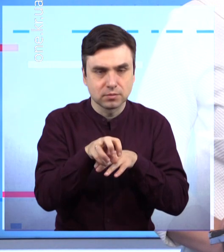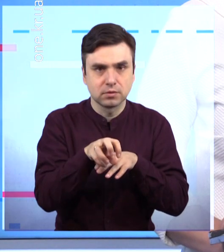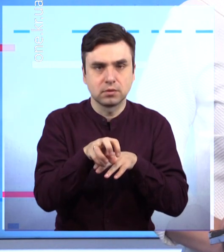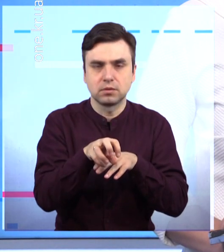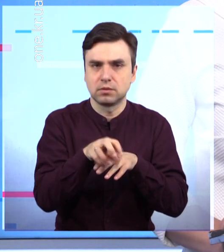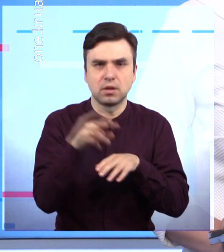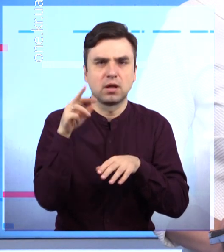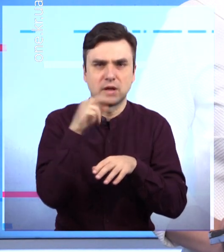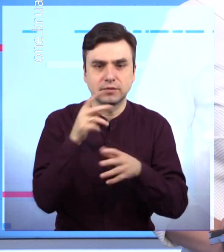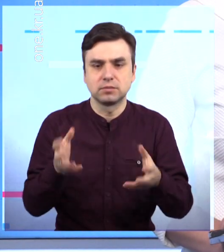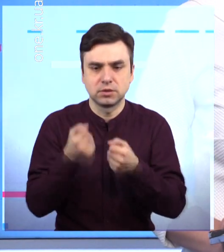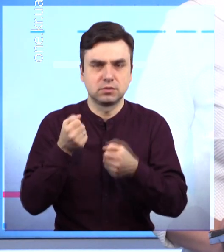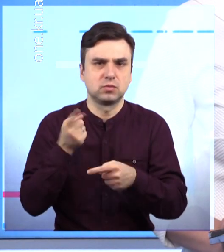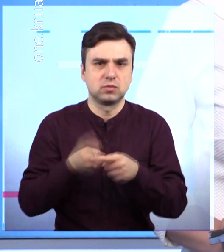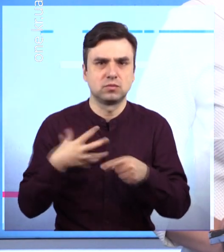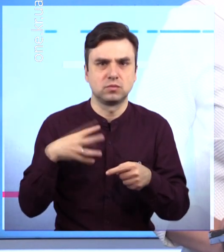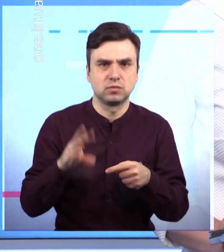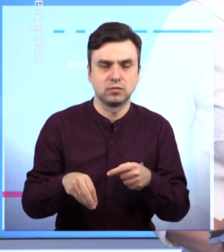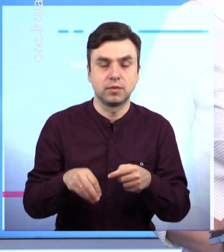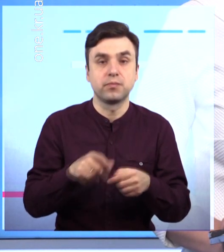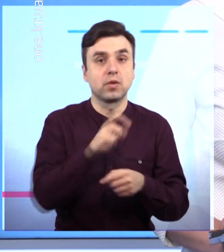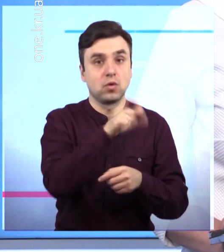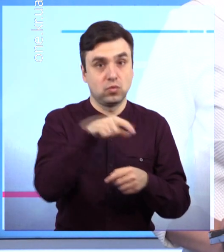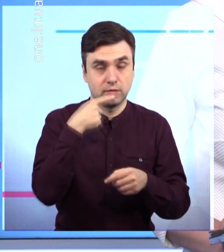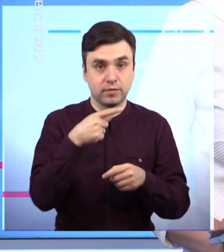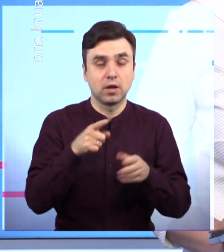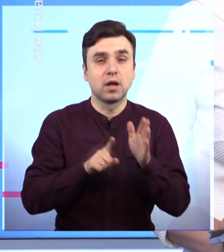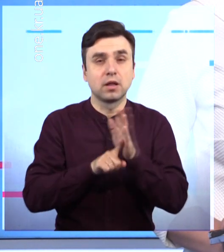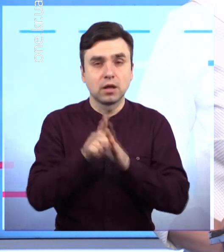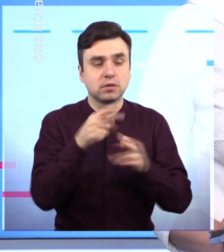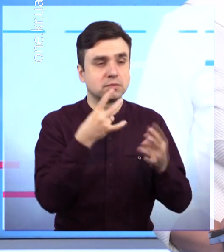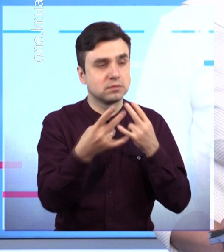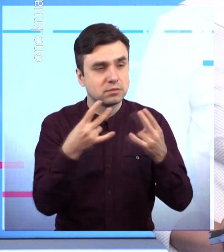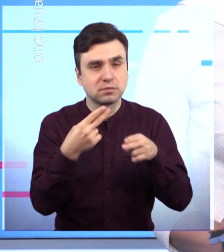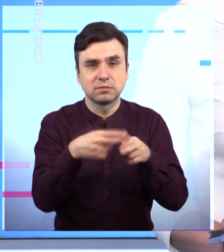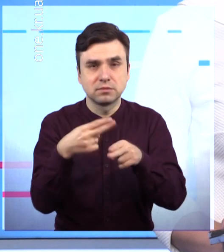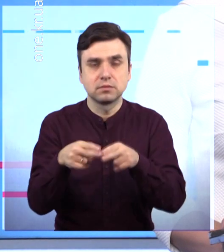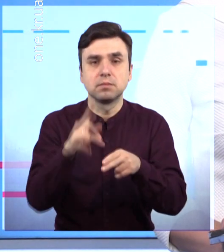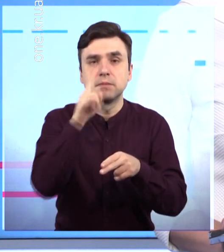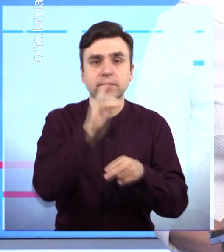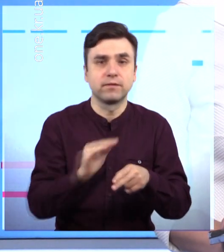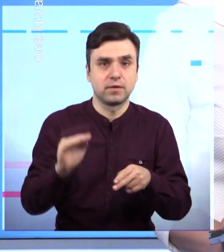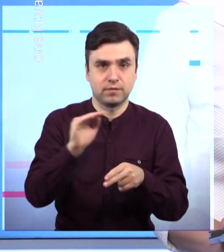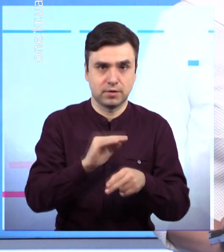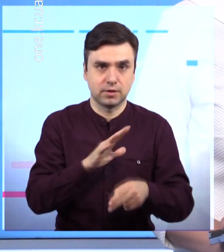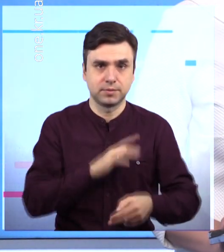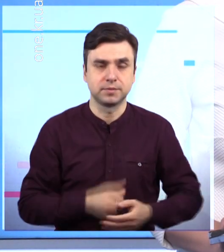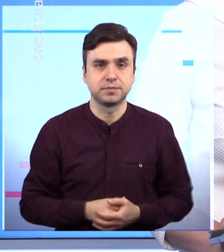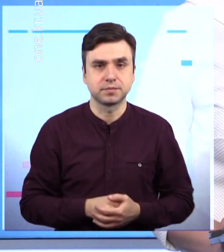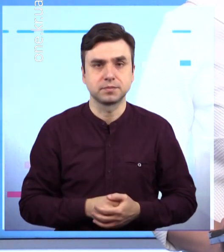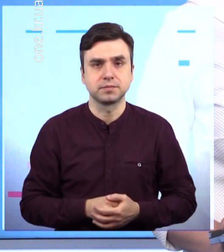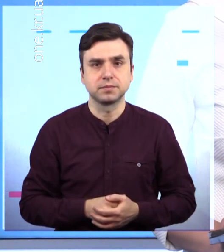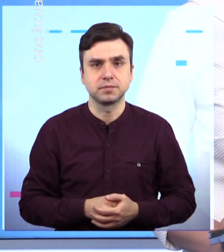штук. Але вже після того, як з'їзть ковбасу, встигла кицька, яку врятувати не вдалося. Випадки не поодинокі,